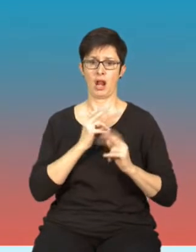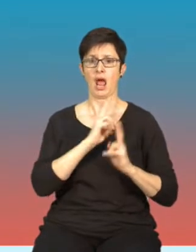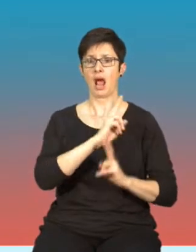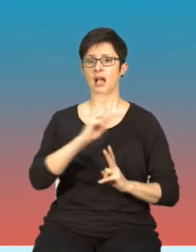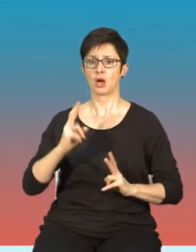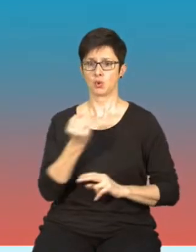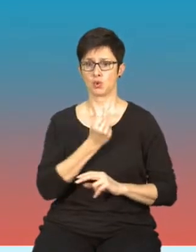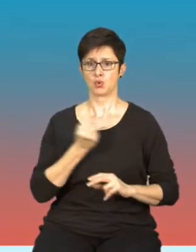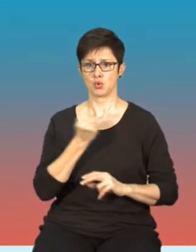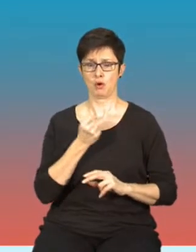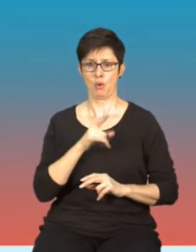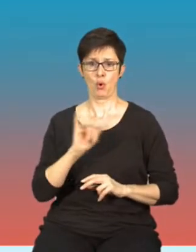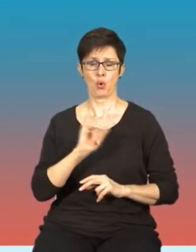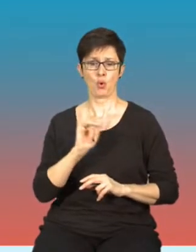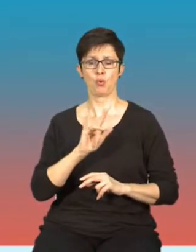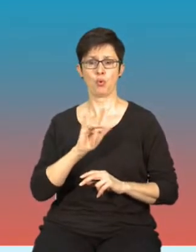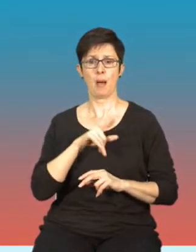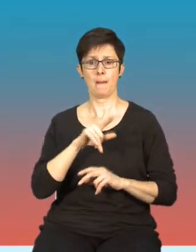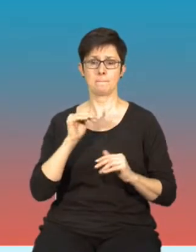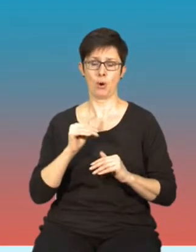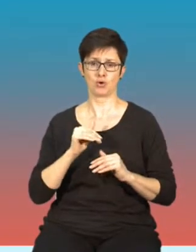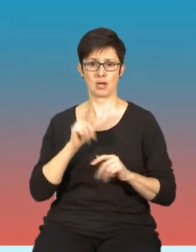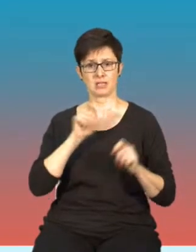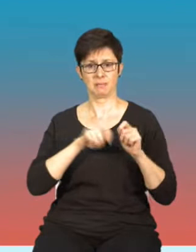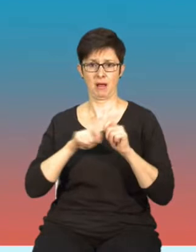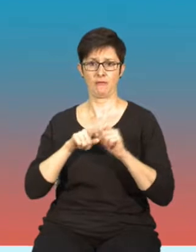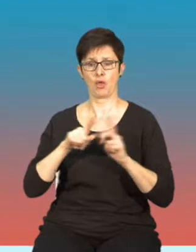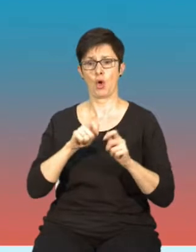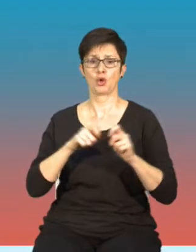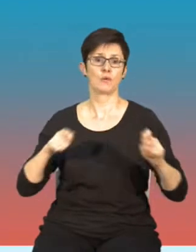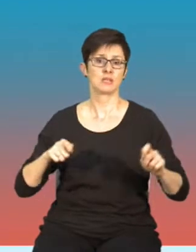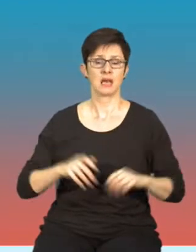może przetestować te oferowane rozwiązania.